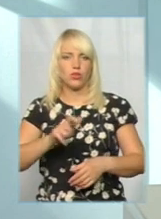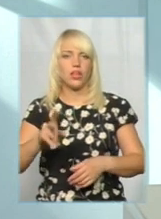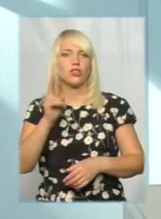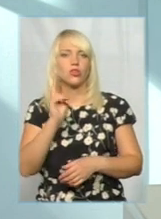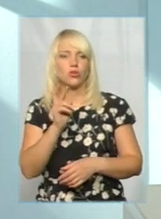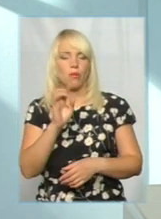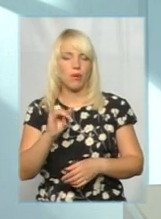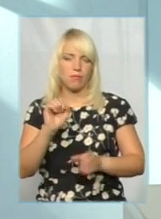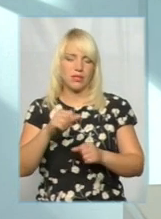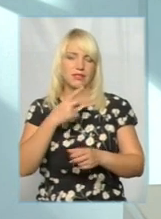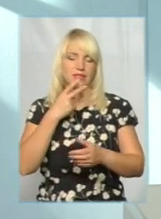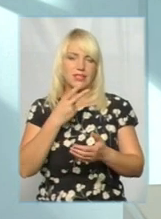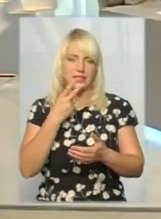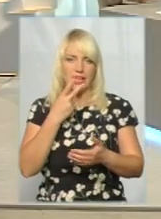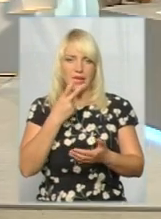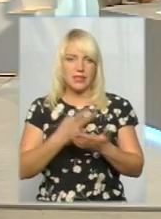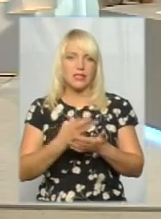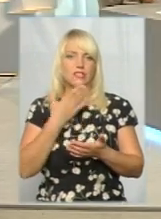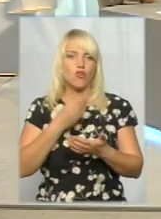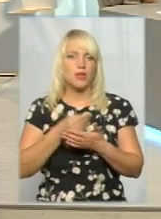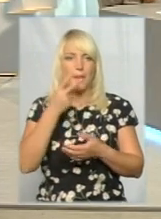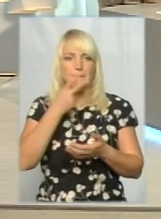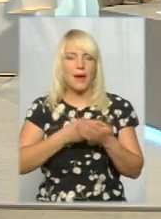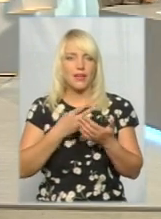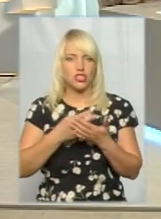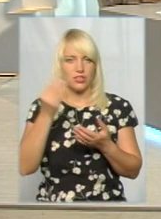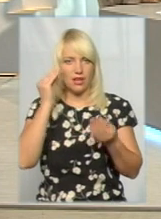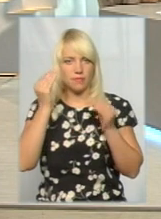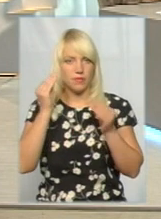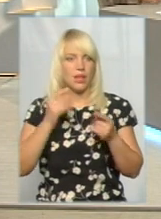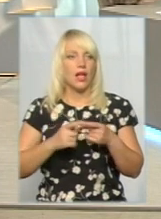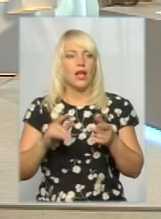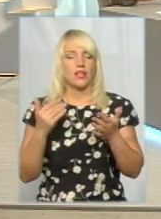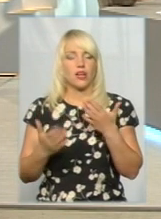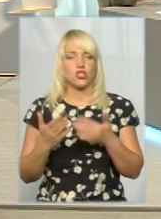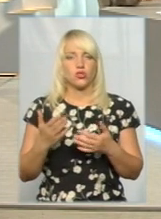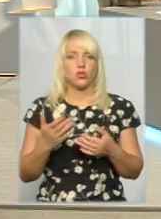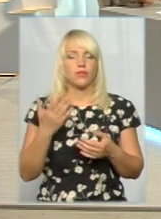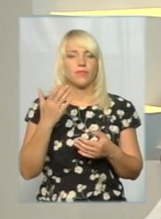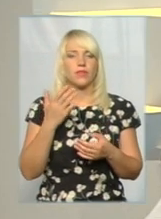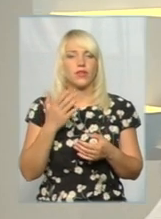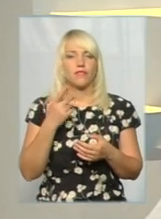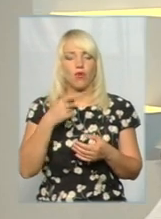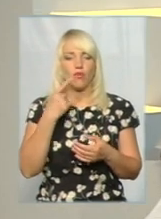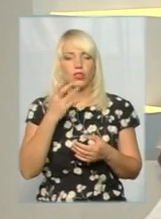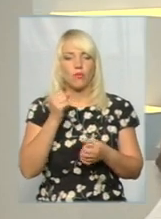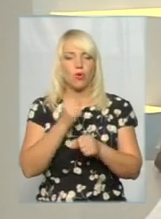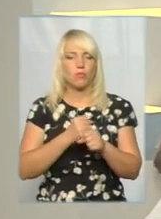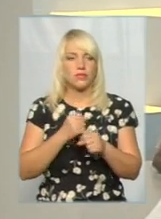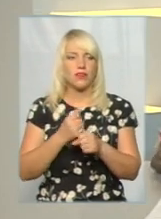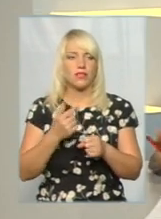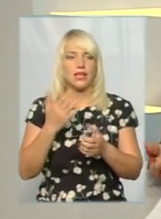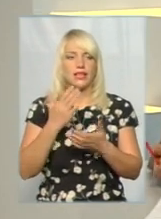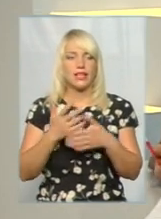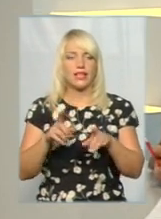сказати своє бачення. От ви кажете, що напрацювань немає, але ж є там такі питання, які